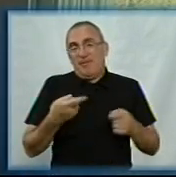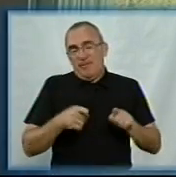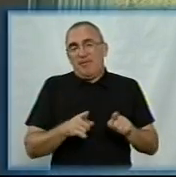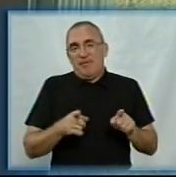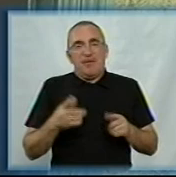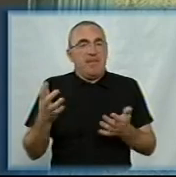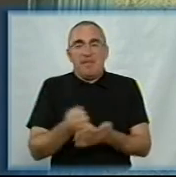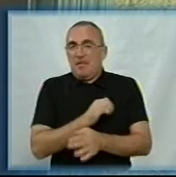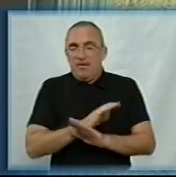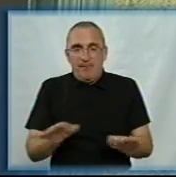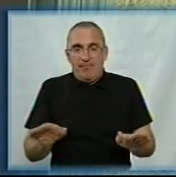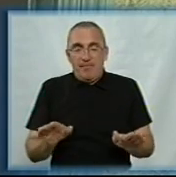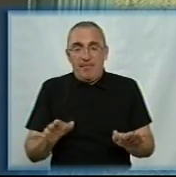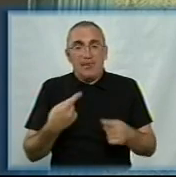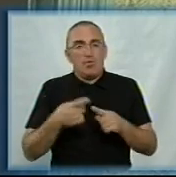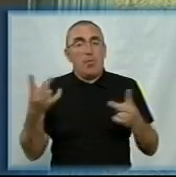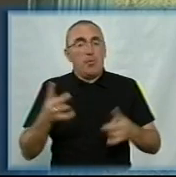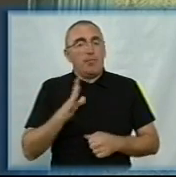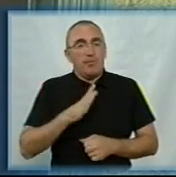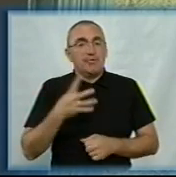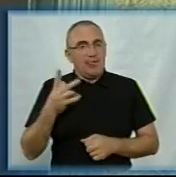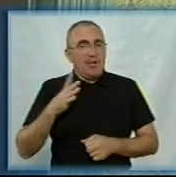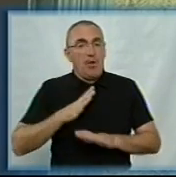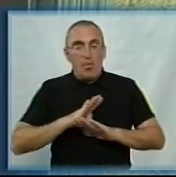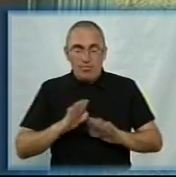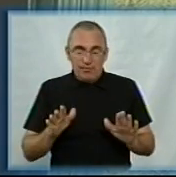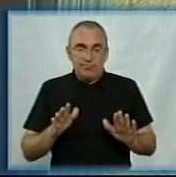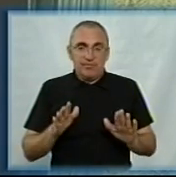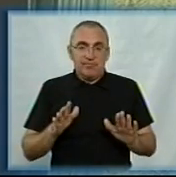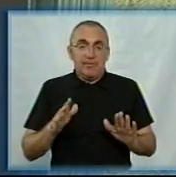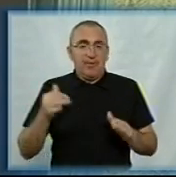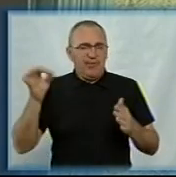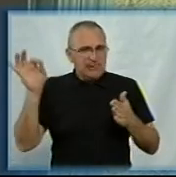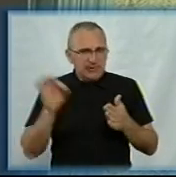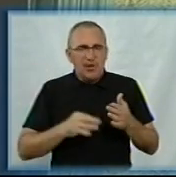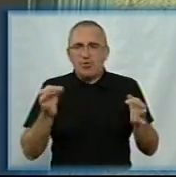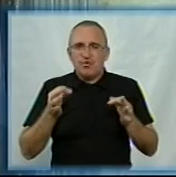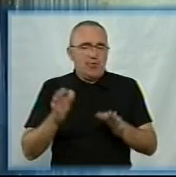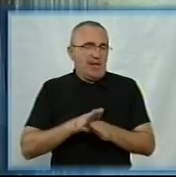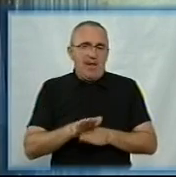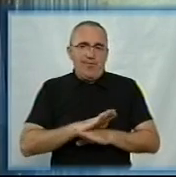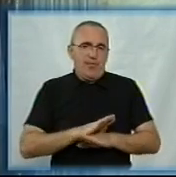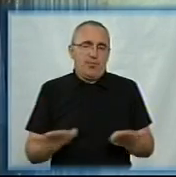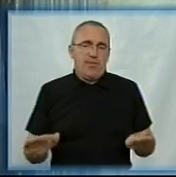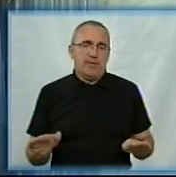вони не вийшли. Але цього потрібно було, напевно, очікувати, тому що відразу нічого не відбувається.